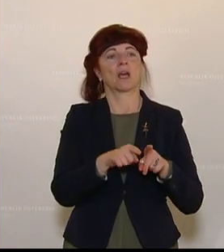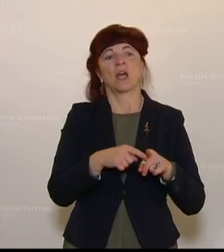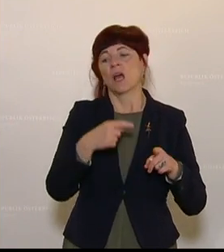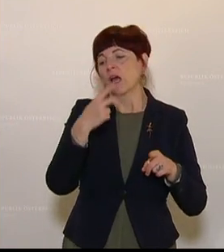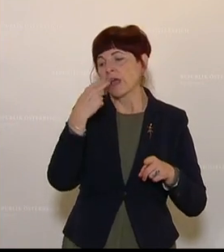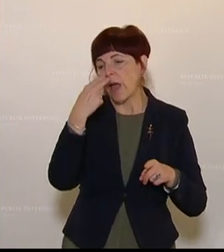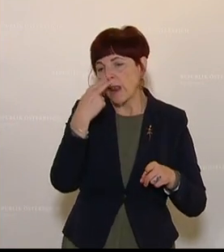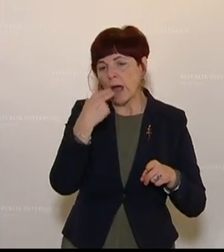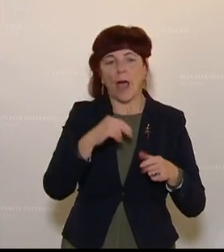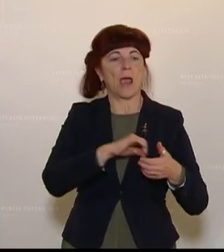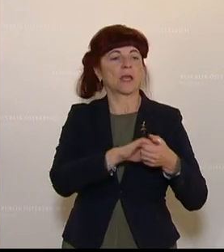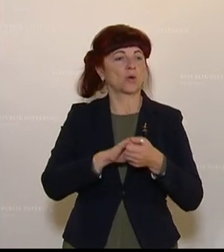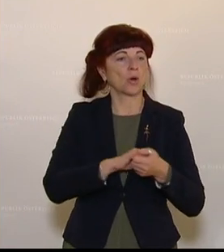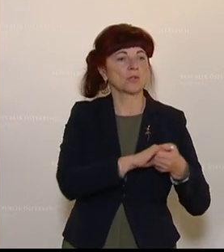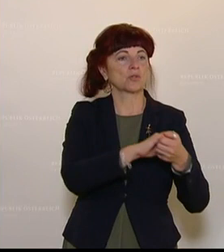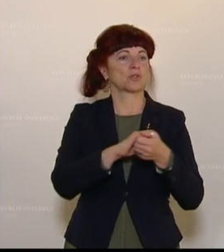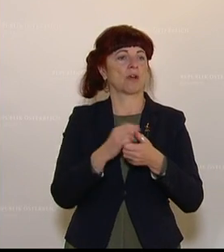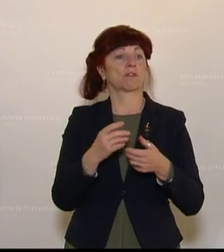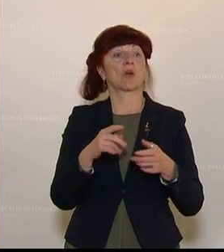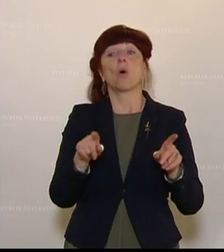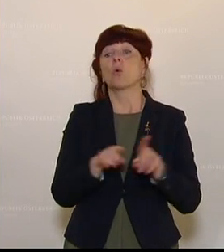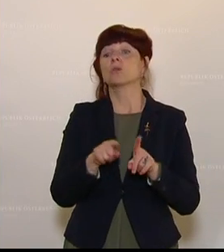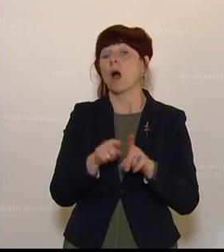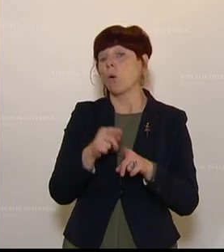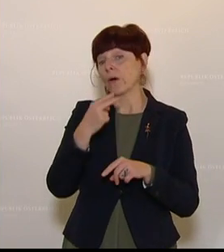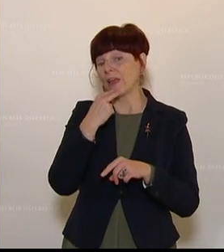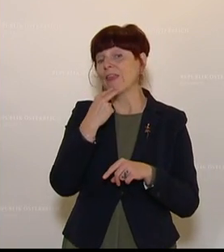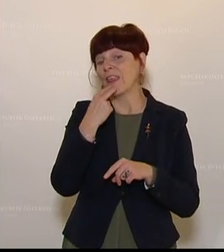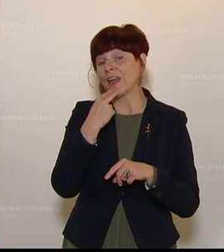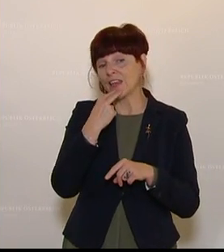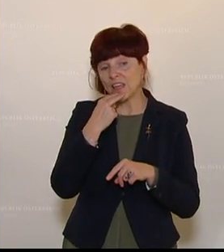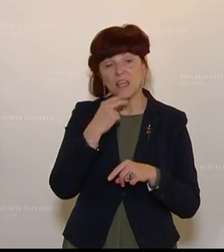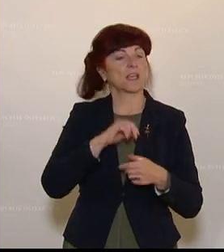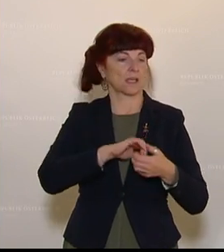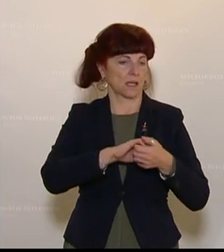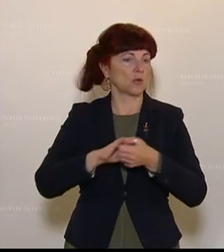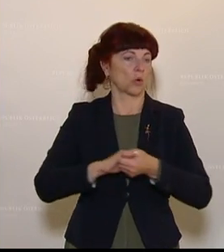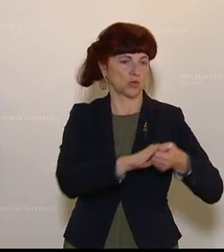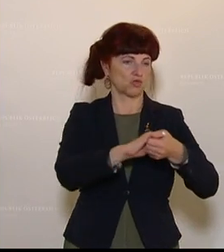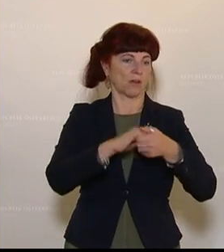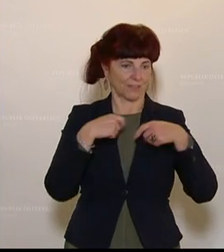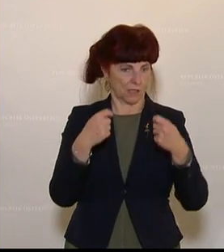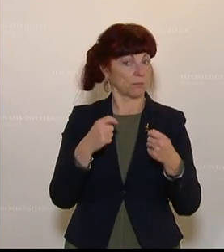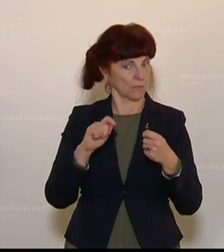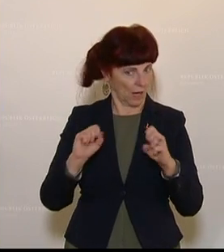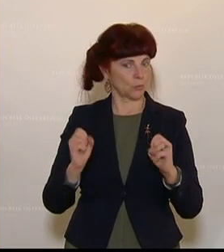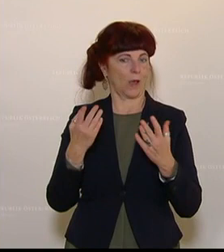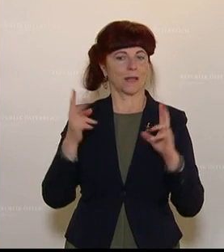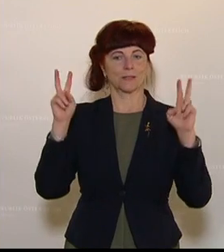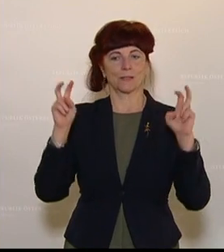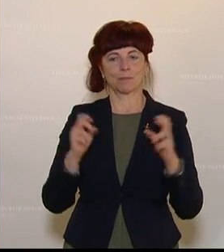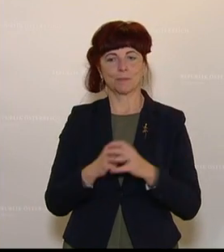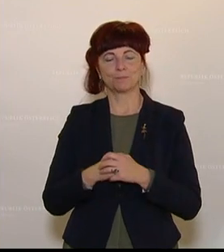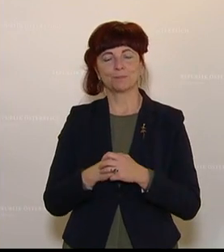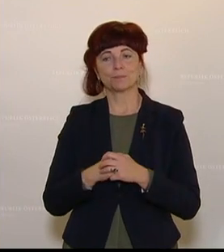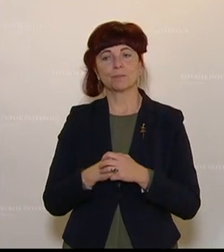Kellereigenossenschaften und ein ganz aktuelles Thema Energiegenossenschaften. Ich glaube, wir sind uns einig, dass Genossenschaften